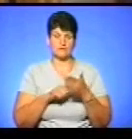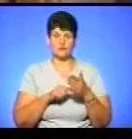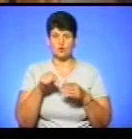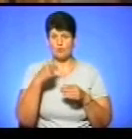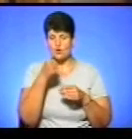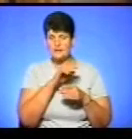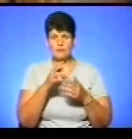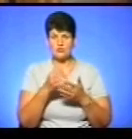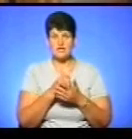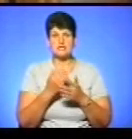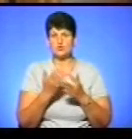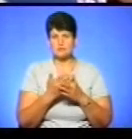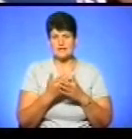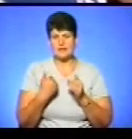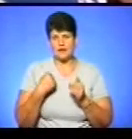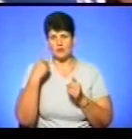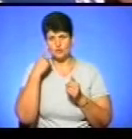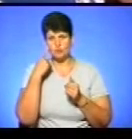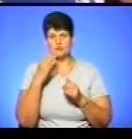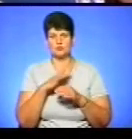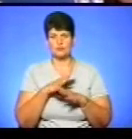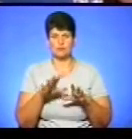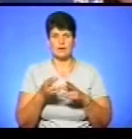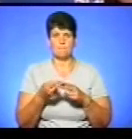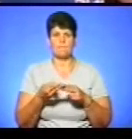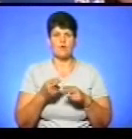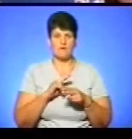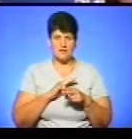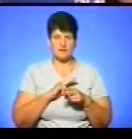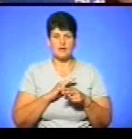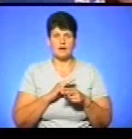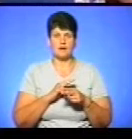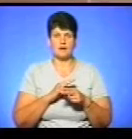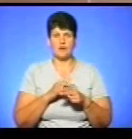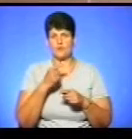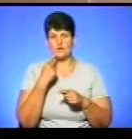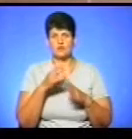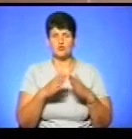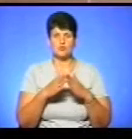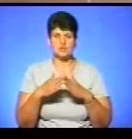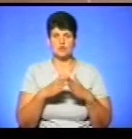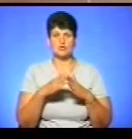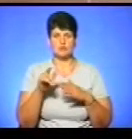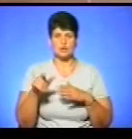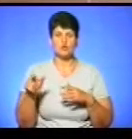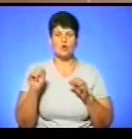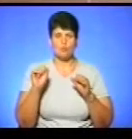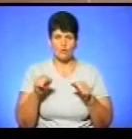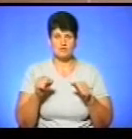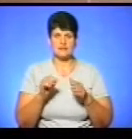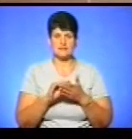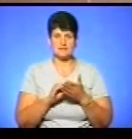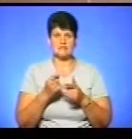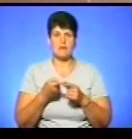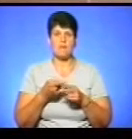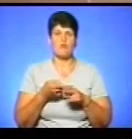виходить субсидії, і я думала, також і не буде повернення. Але казали сусіди, що можна написати заяву на повернення за минулий